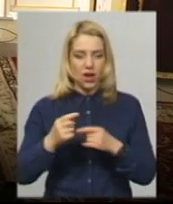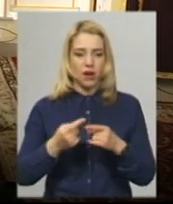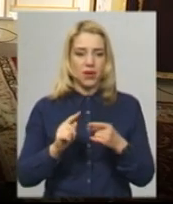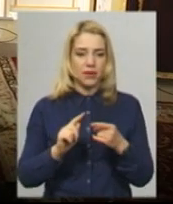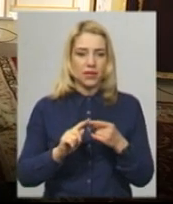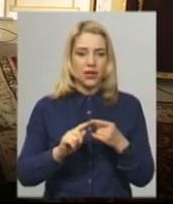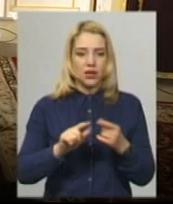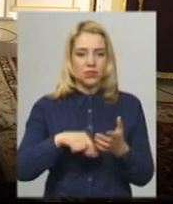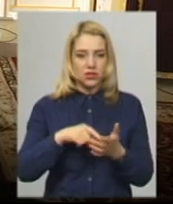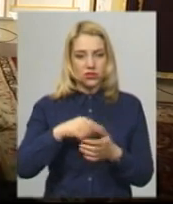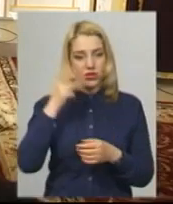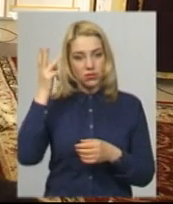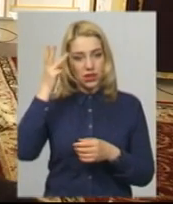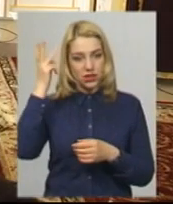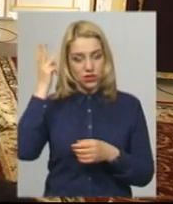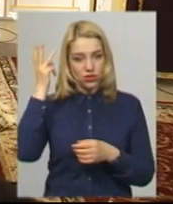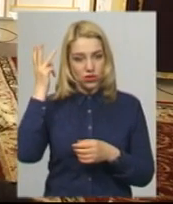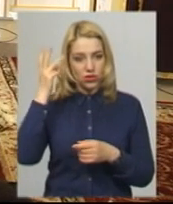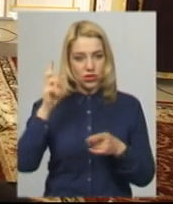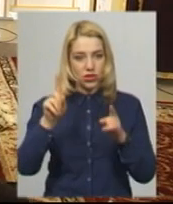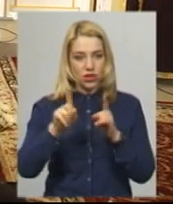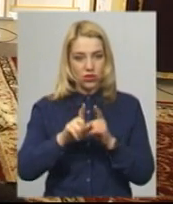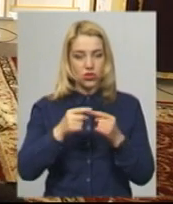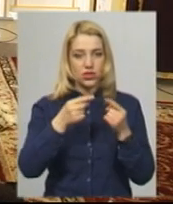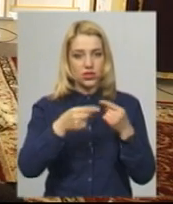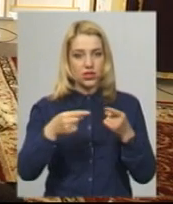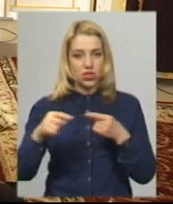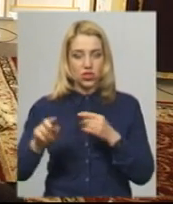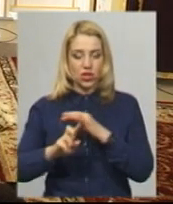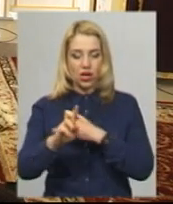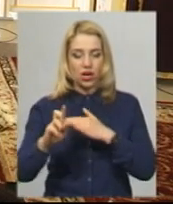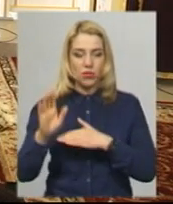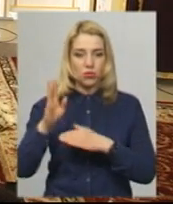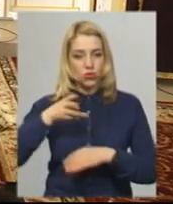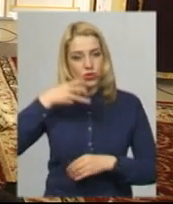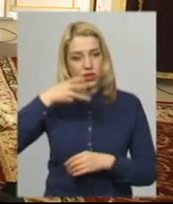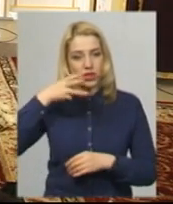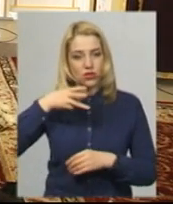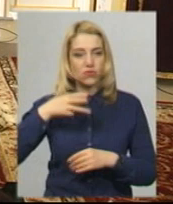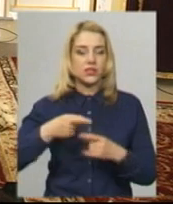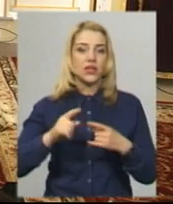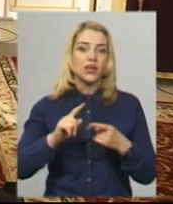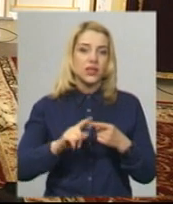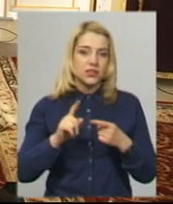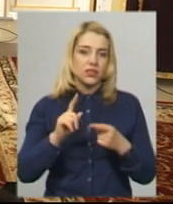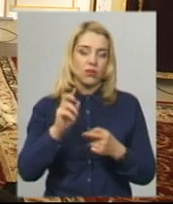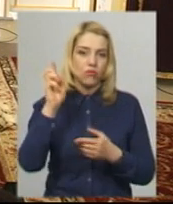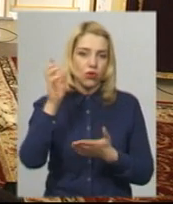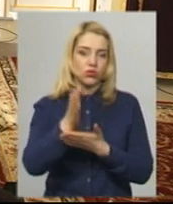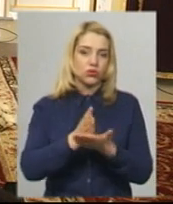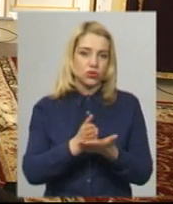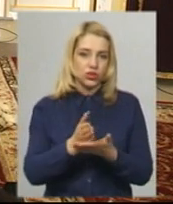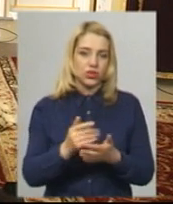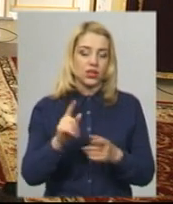Богородиці, міста Хмельницького, також з інших храмів будуть транслюватися богослуження. Також в цей час люди